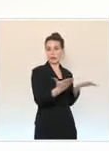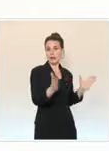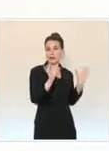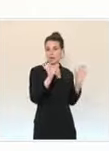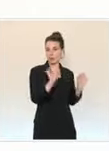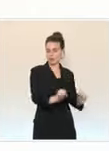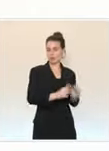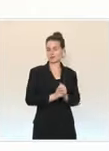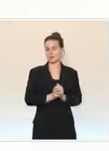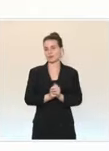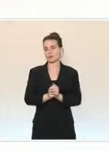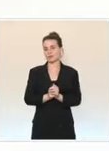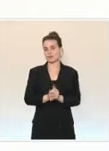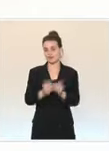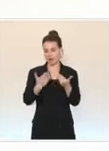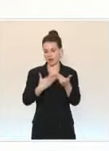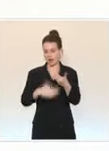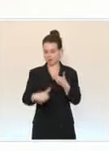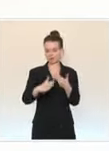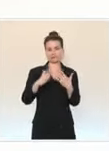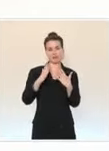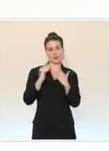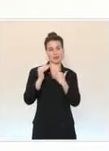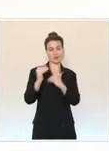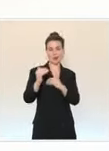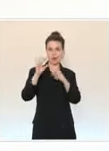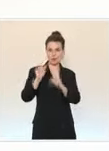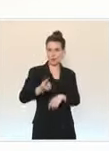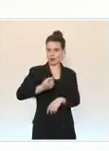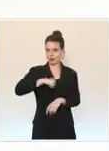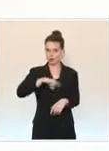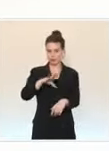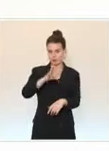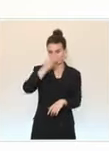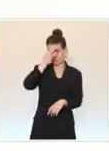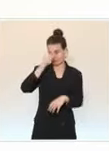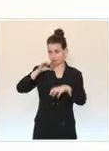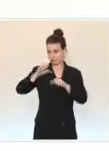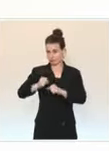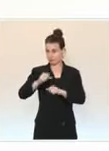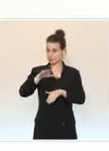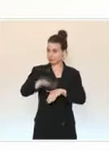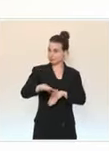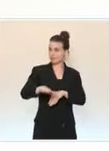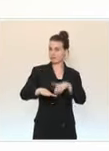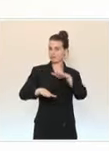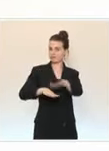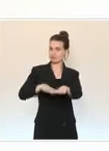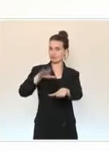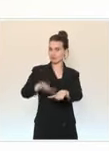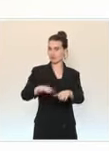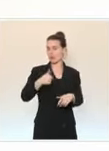sommes déterminés à franchir chacune des étapes qui nous conduiront, j'en suis sûr, à un été